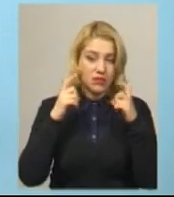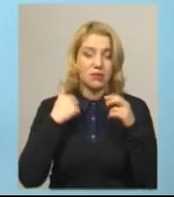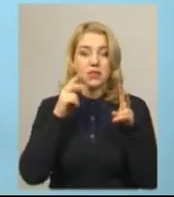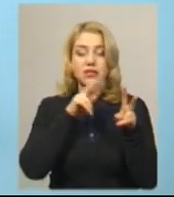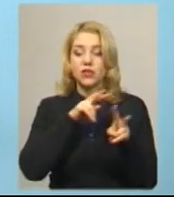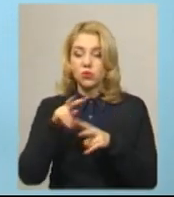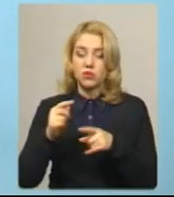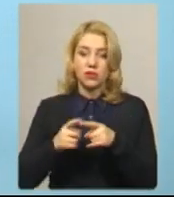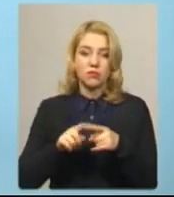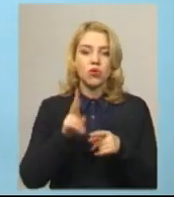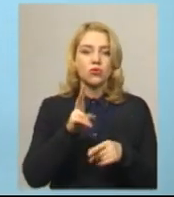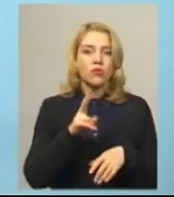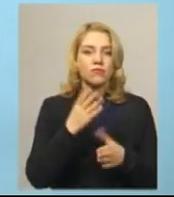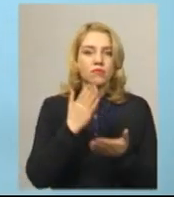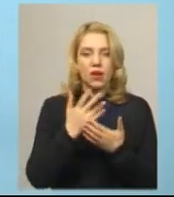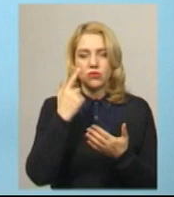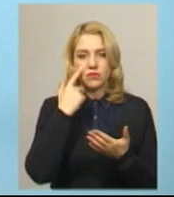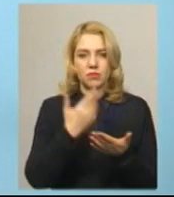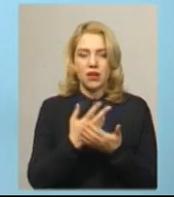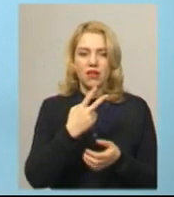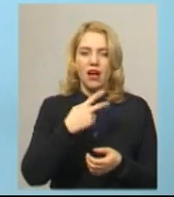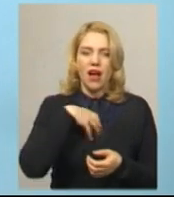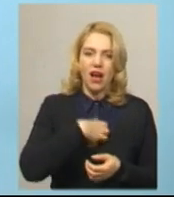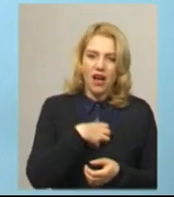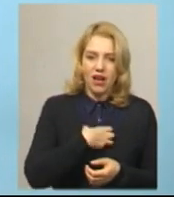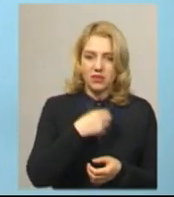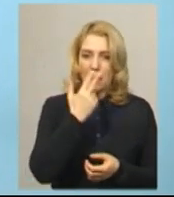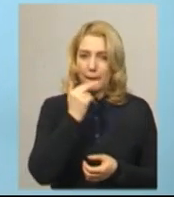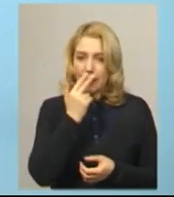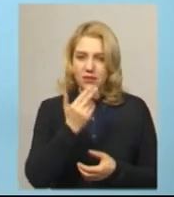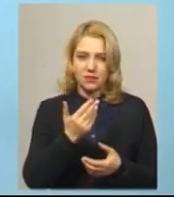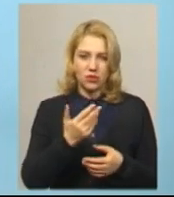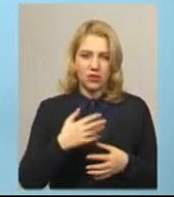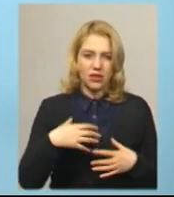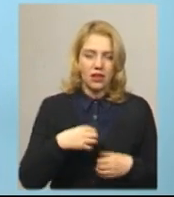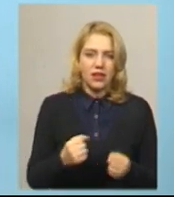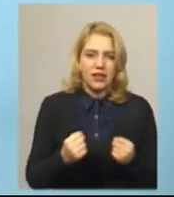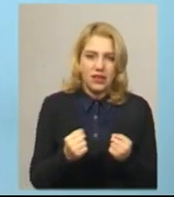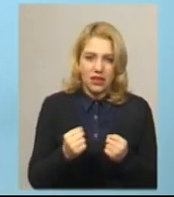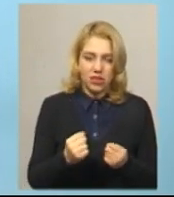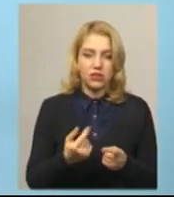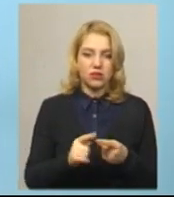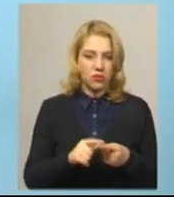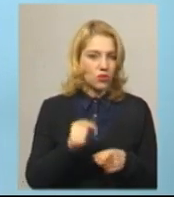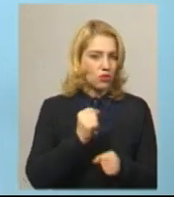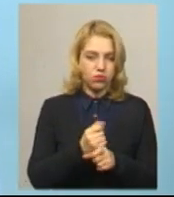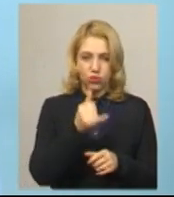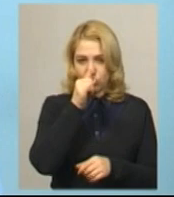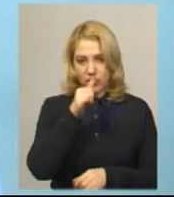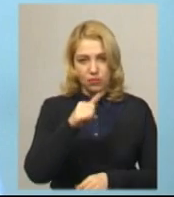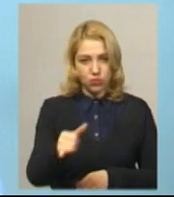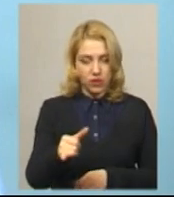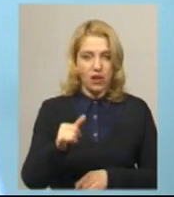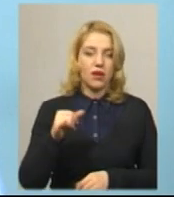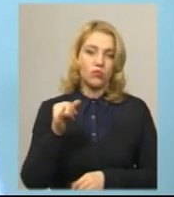що люди, які мають ознаки кашлю, насморку, нежиті і тому подібне, ми до роботи не допускаємо